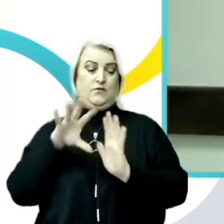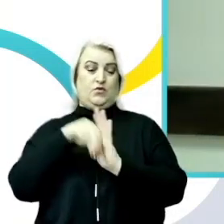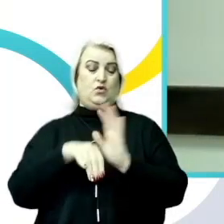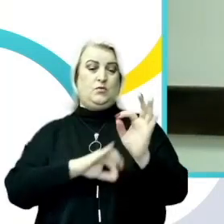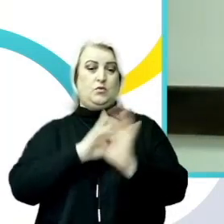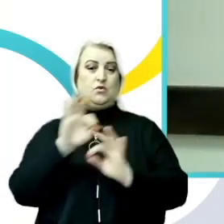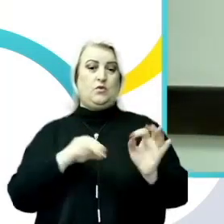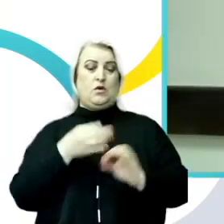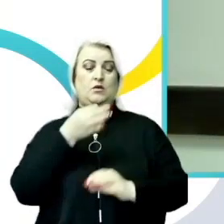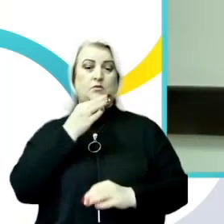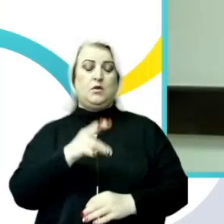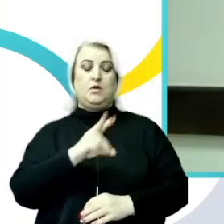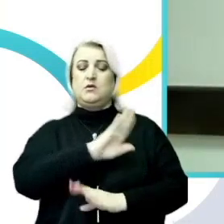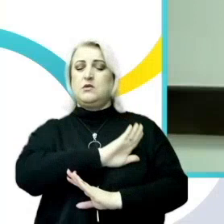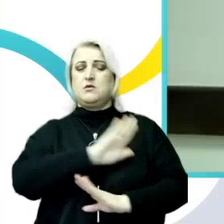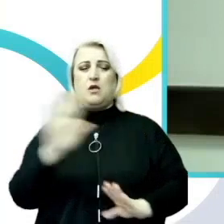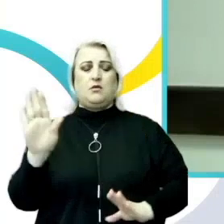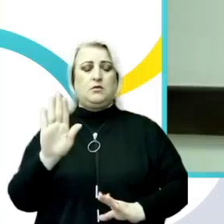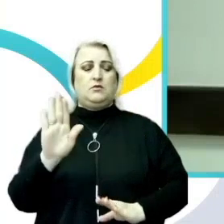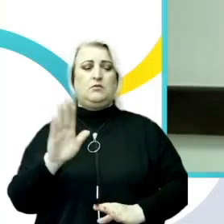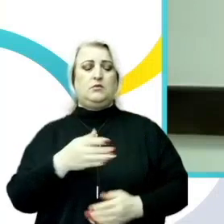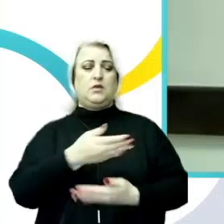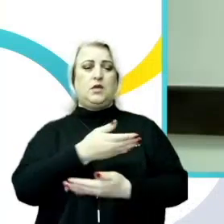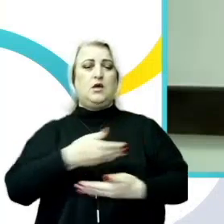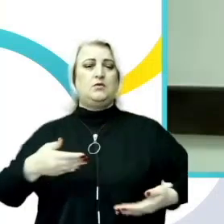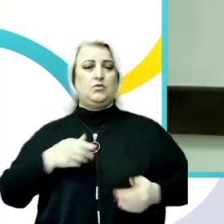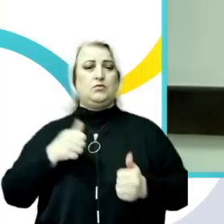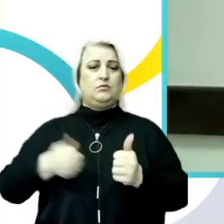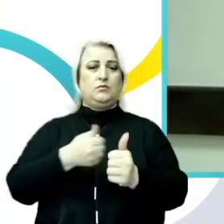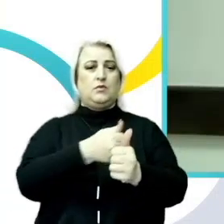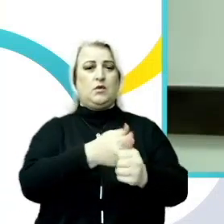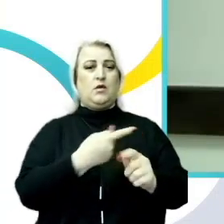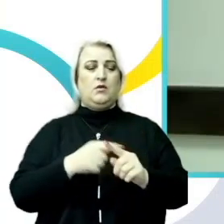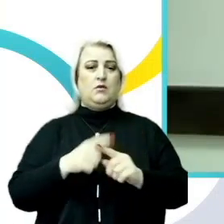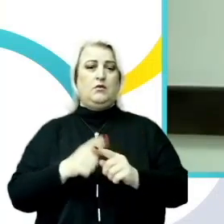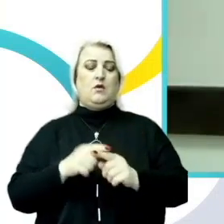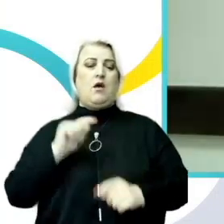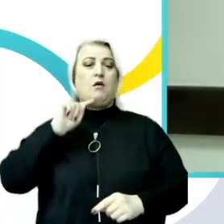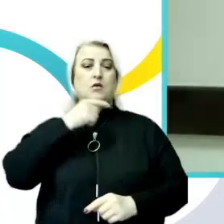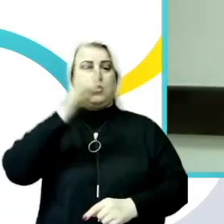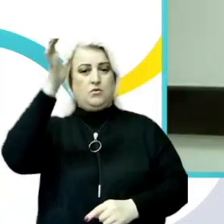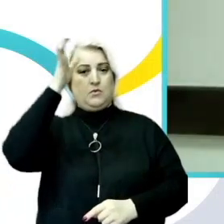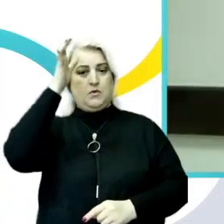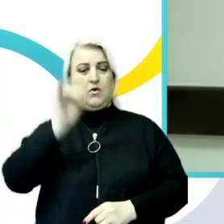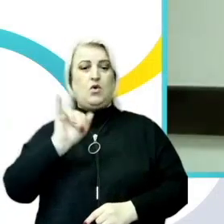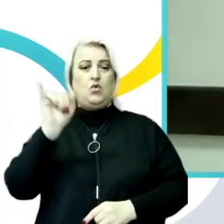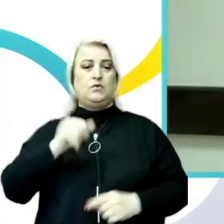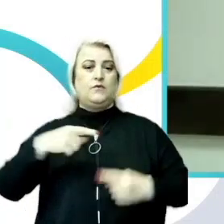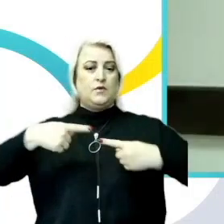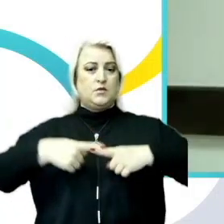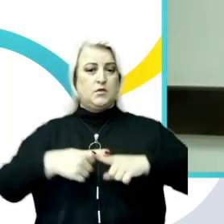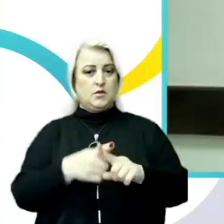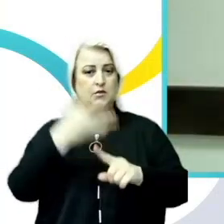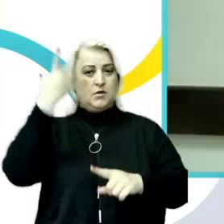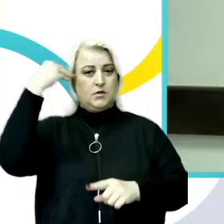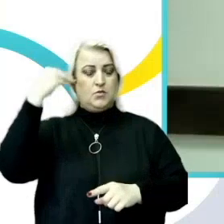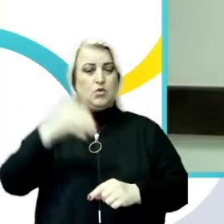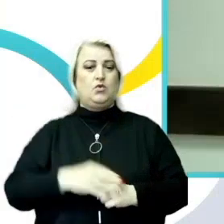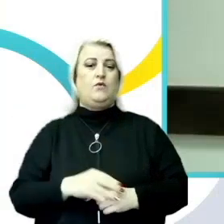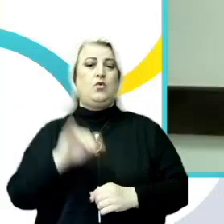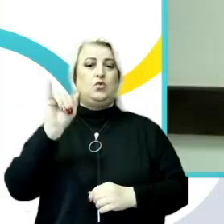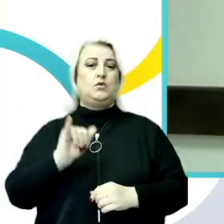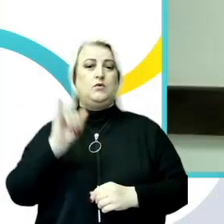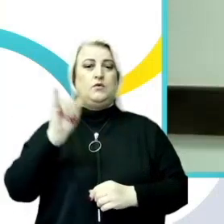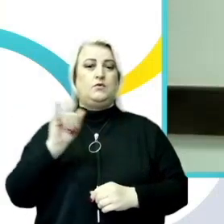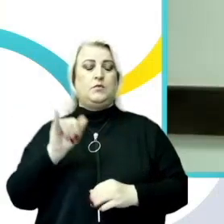spună nu hărțuierii sexuale. Aceste universități sunt Academia de Studii Economice, Universitatea Tehnică din Moldova, Universitatea